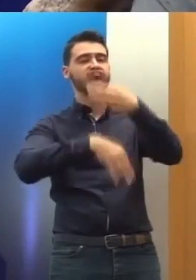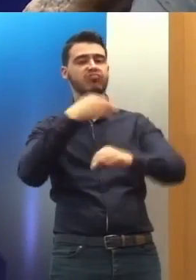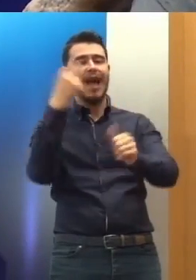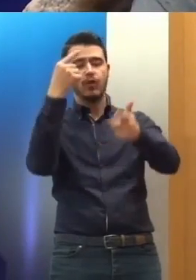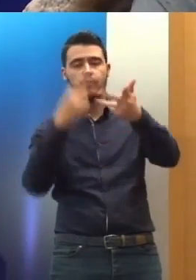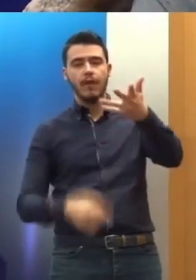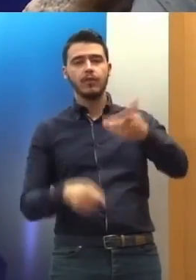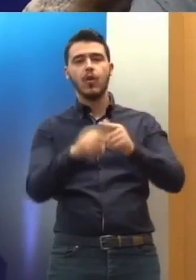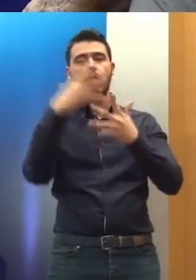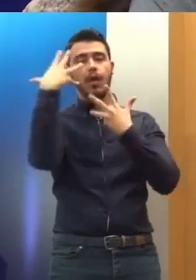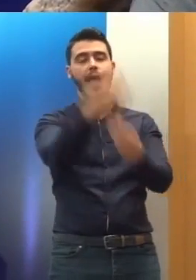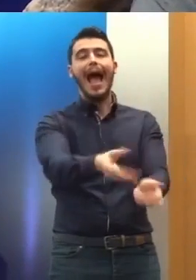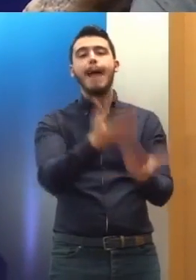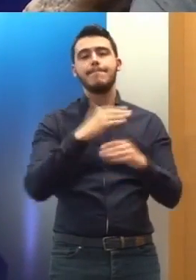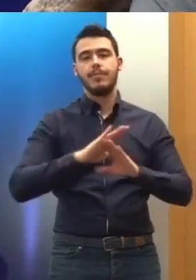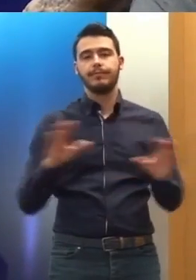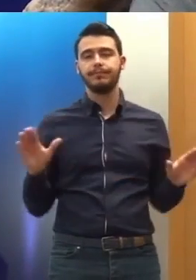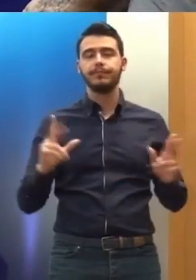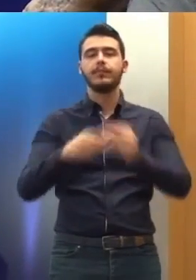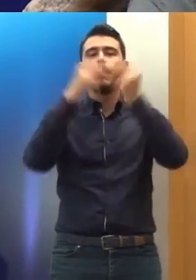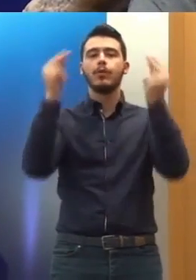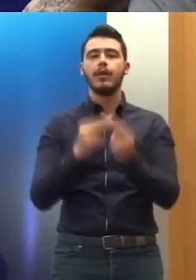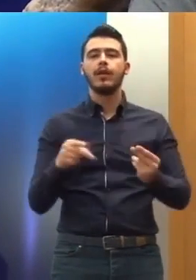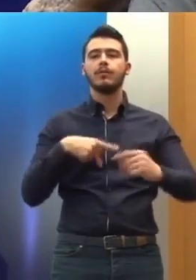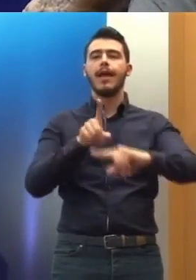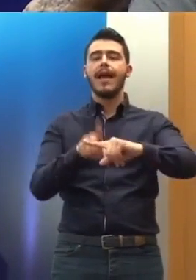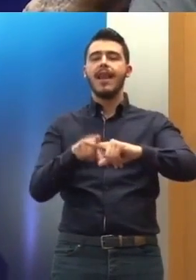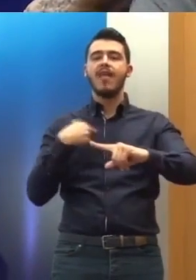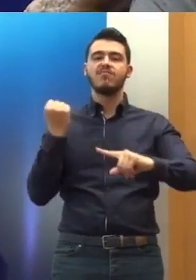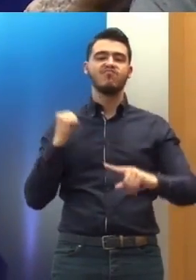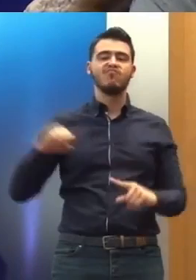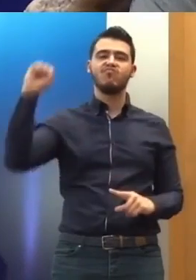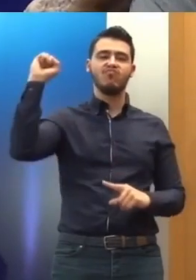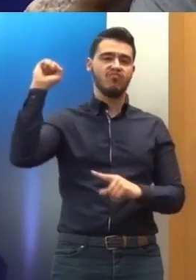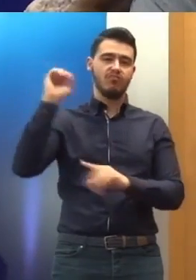πιέσεις της Επιτροπής προσκρούν στις αρνήσεις της χώρας μας να αναγνωρίσει τα προβλήματα,